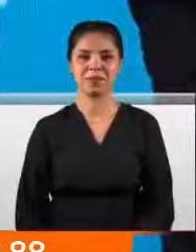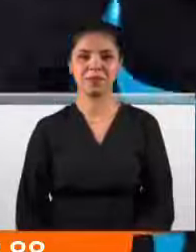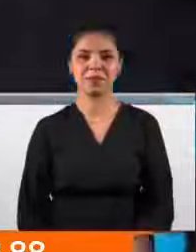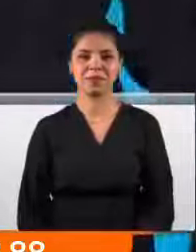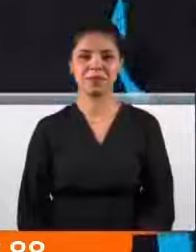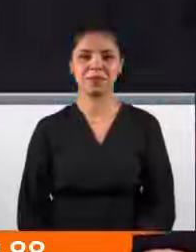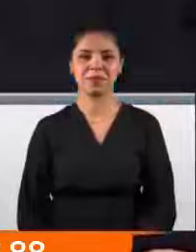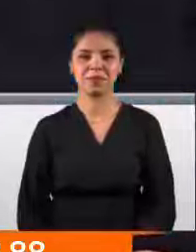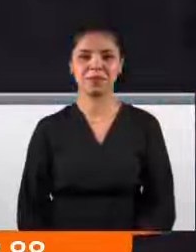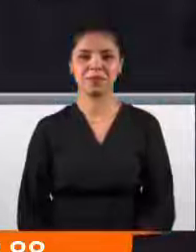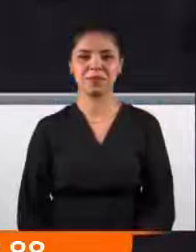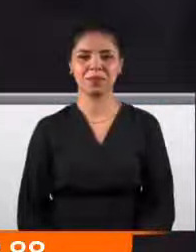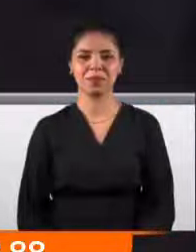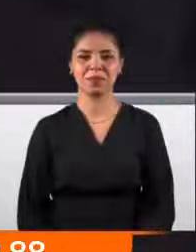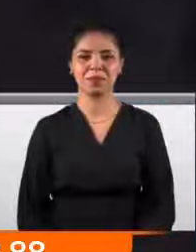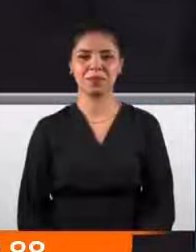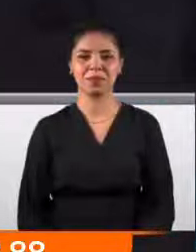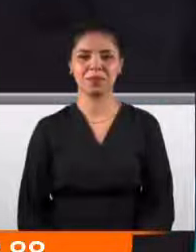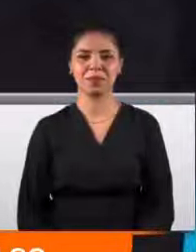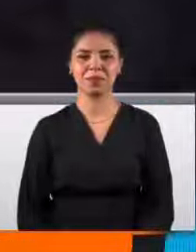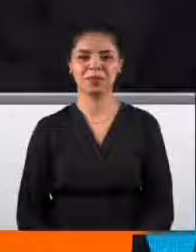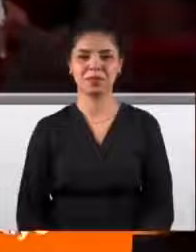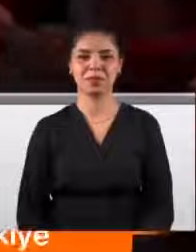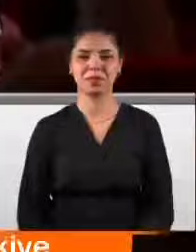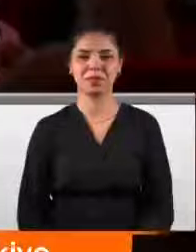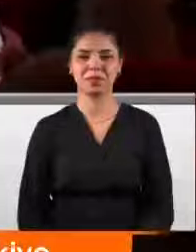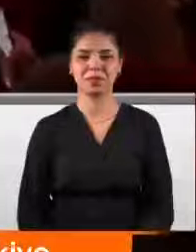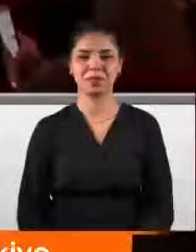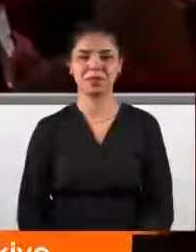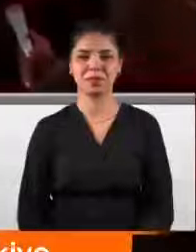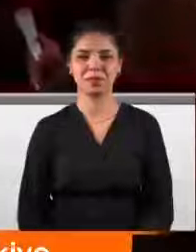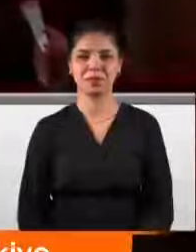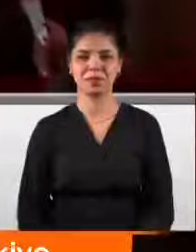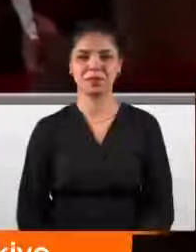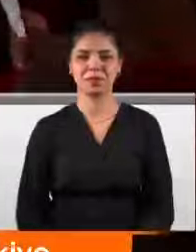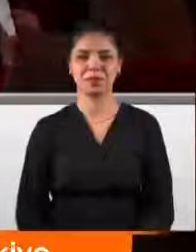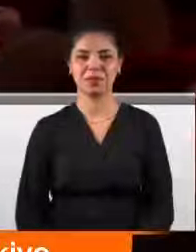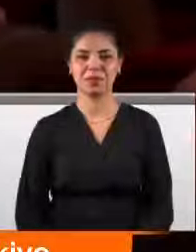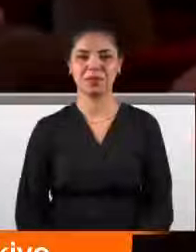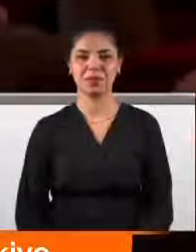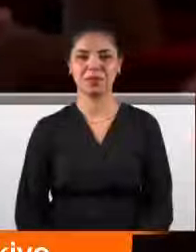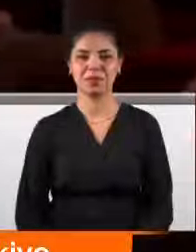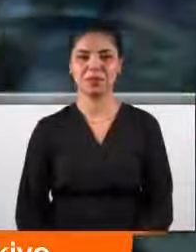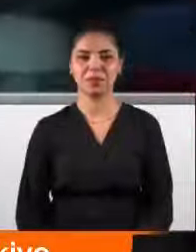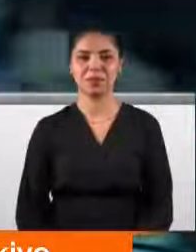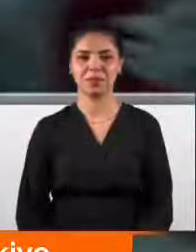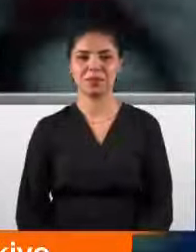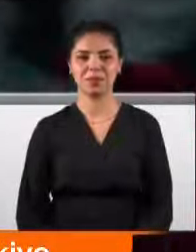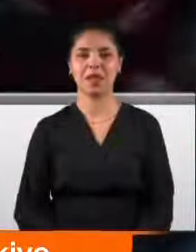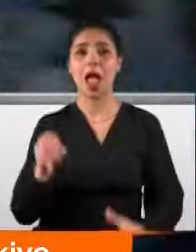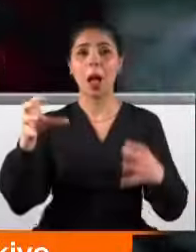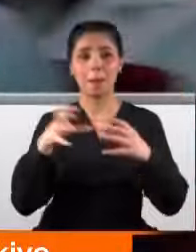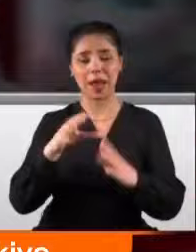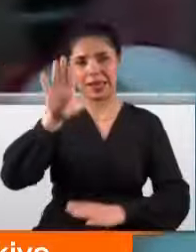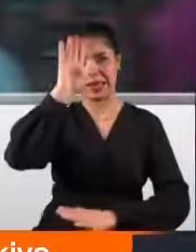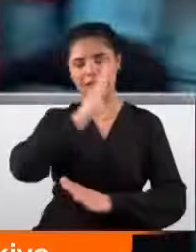kadınlarına gurur duyuyorum. Cumhurbaşkanımla da gurur duyuyorum. Çünkü bize en büyük değeri veren kendisi. AK Parti'nin